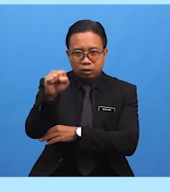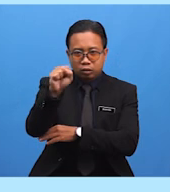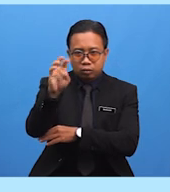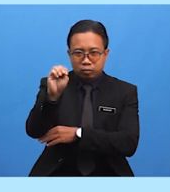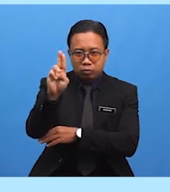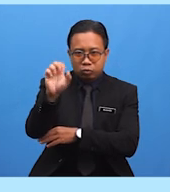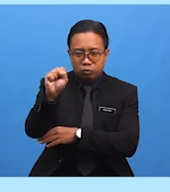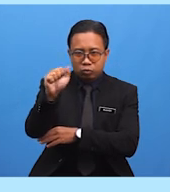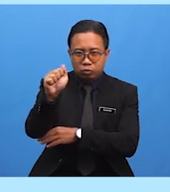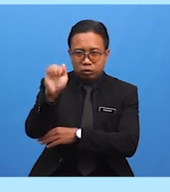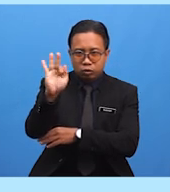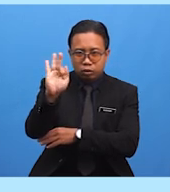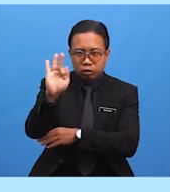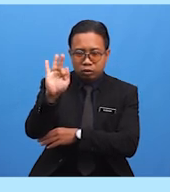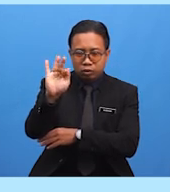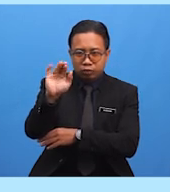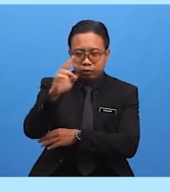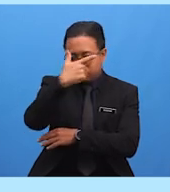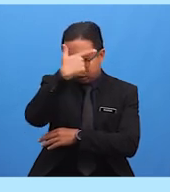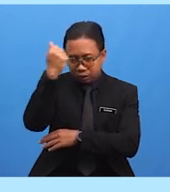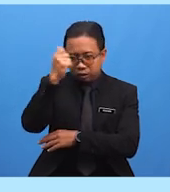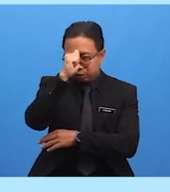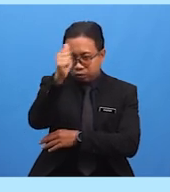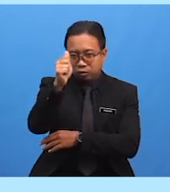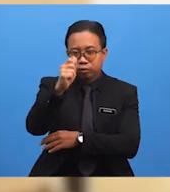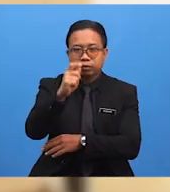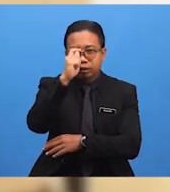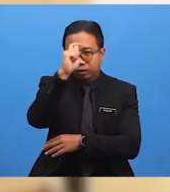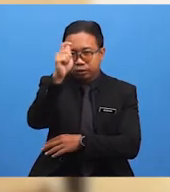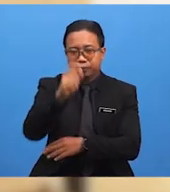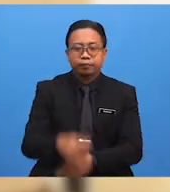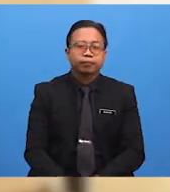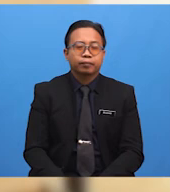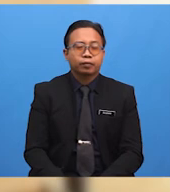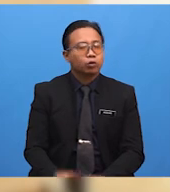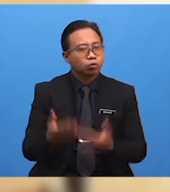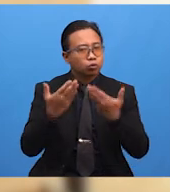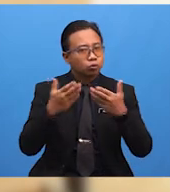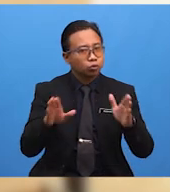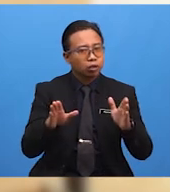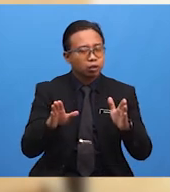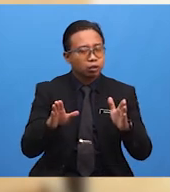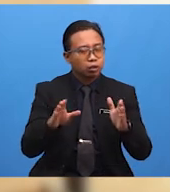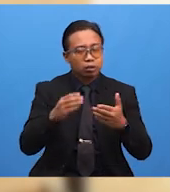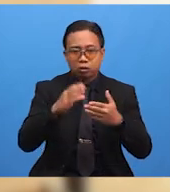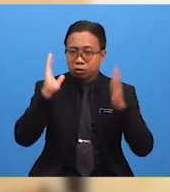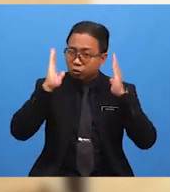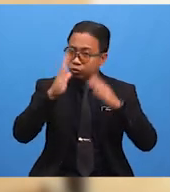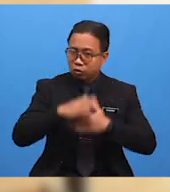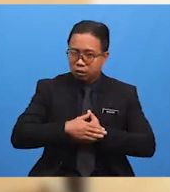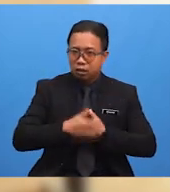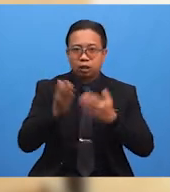kerana Allah ta'ala Selepas bersolat berdoa'lah